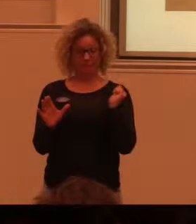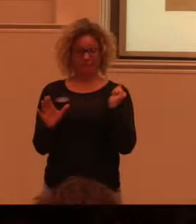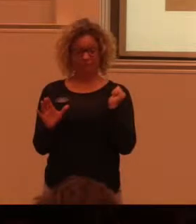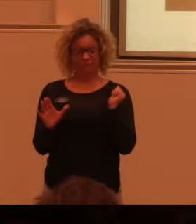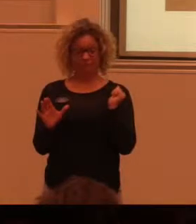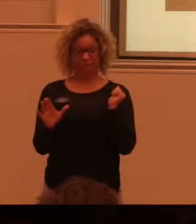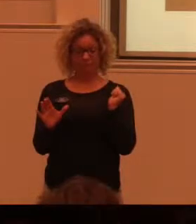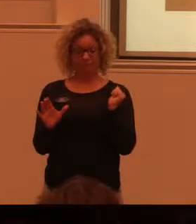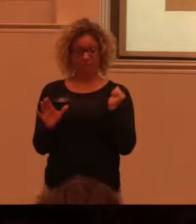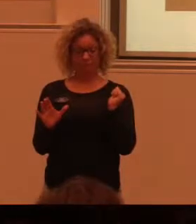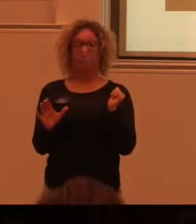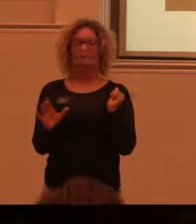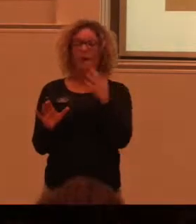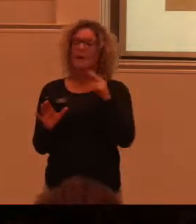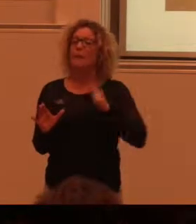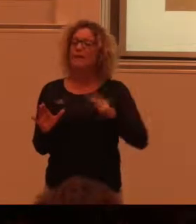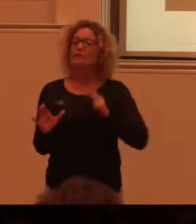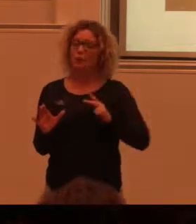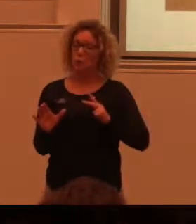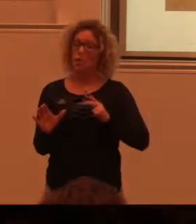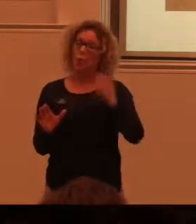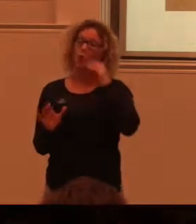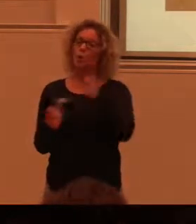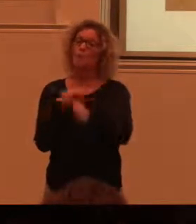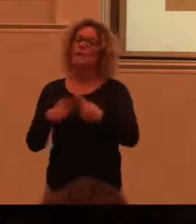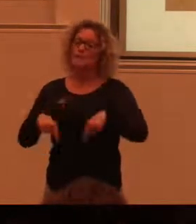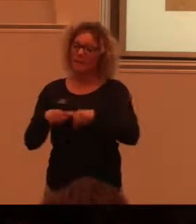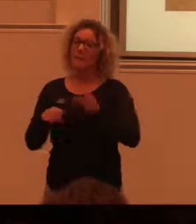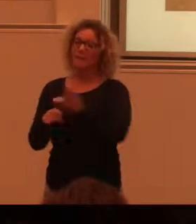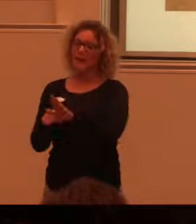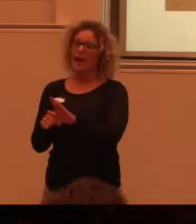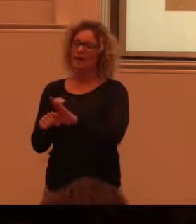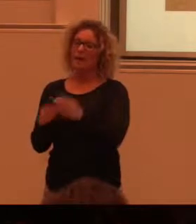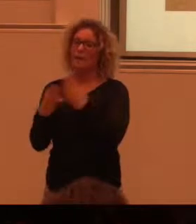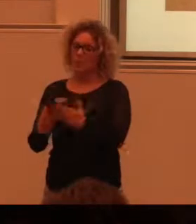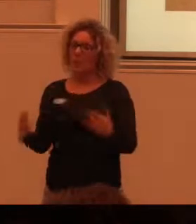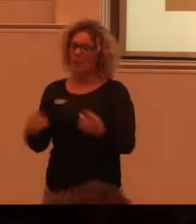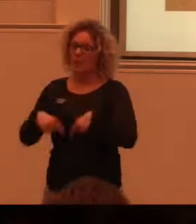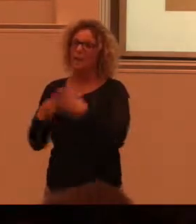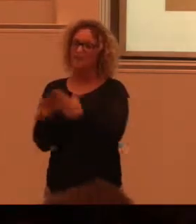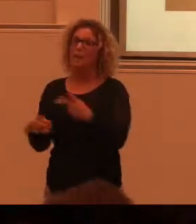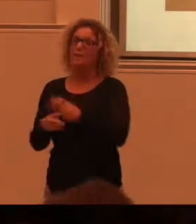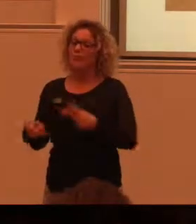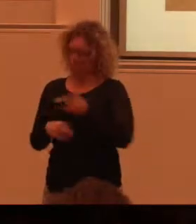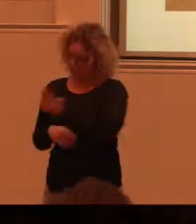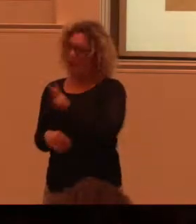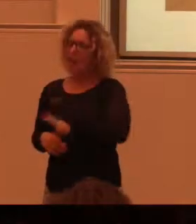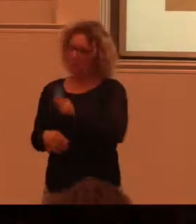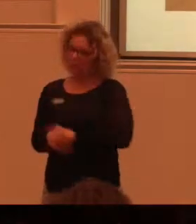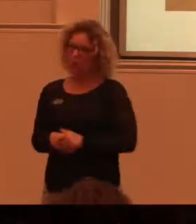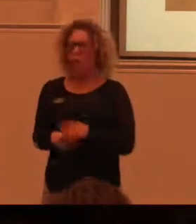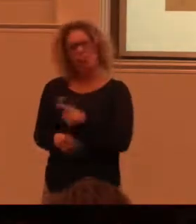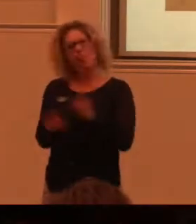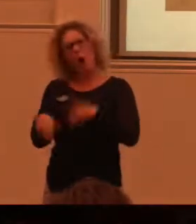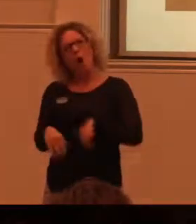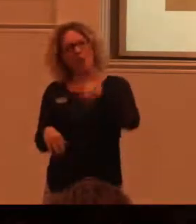ansvarsmässigt för Kronobergs län och Länsmuseet i Växjö. Och det har man tänkt till lite